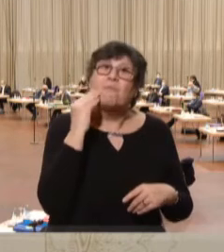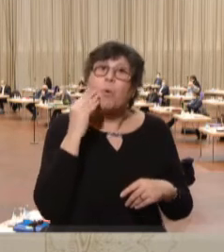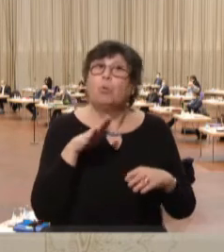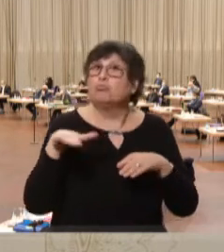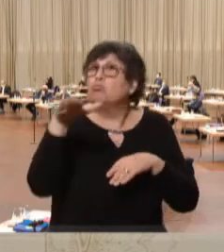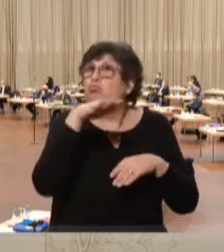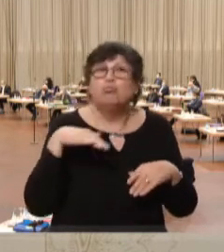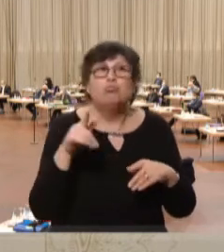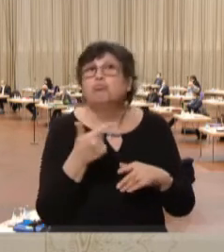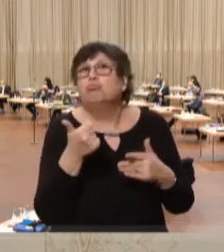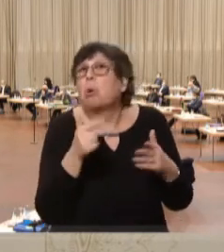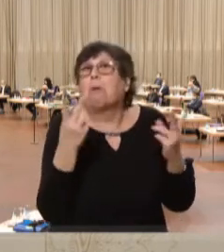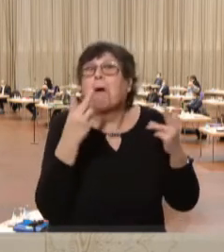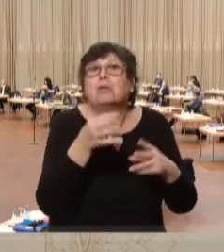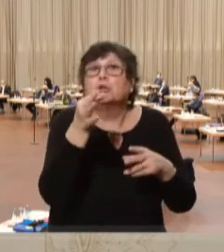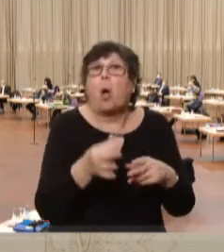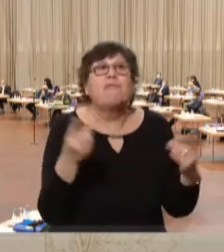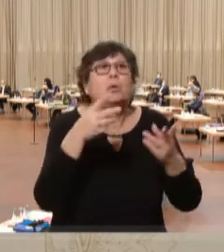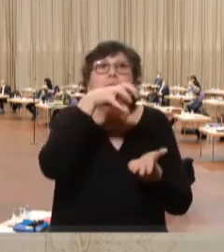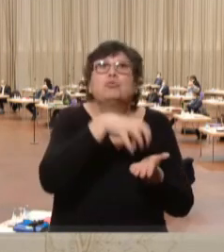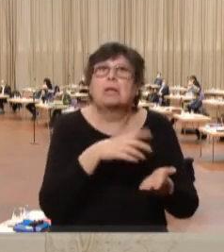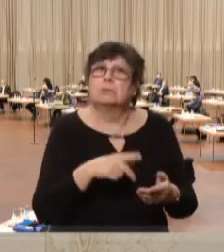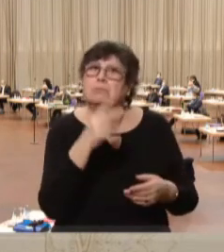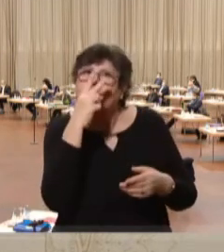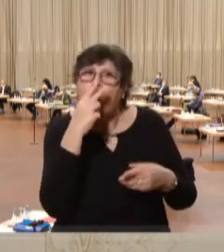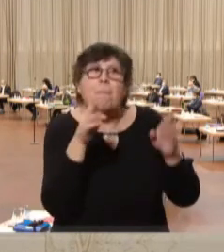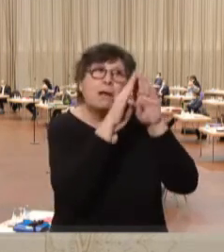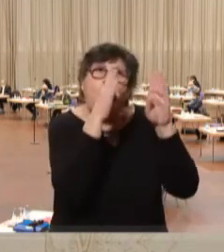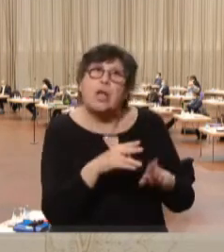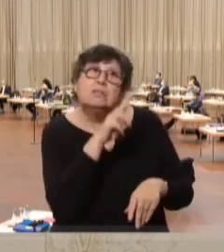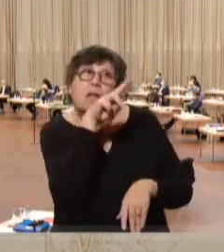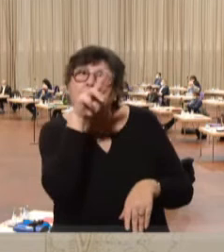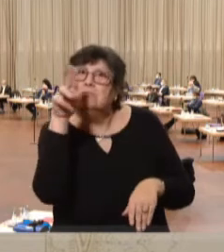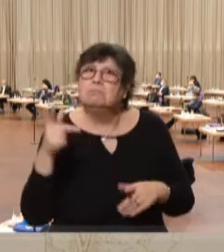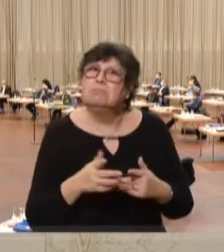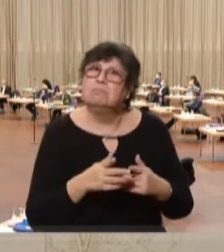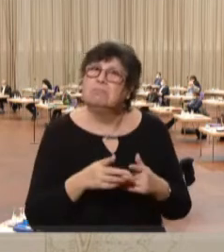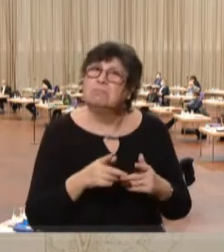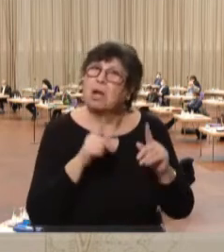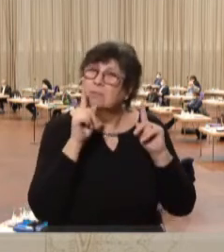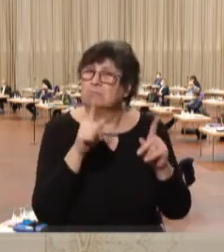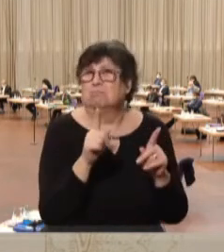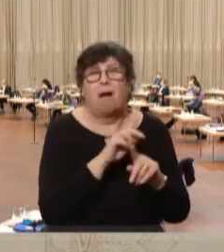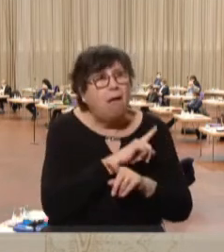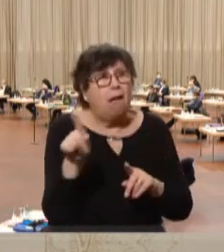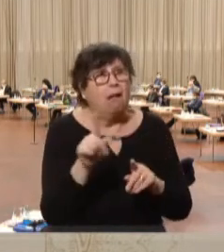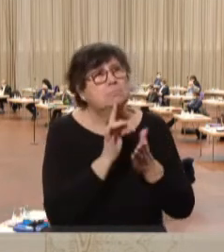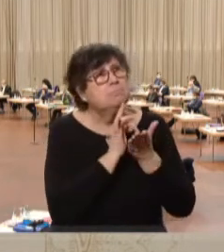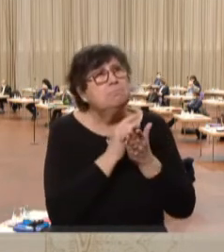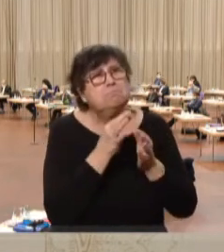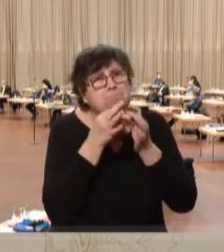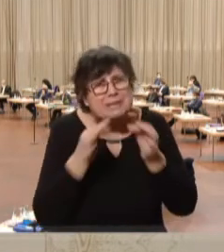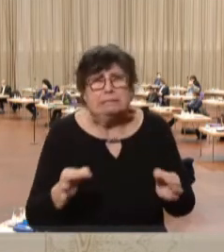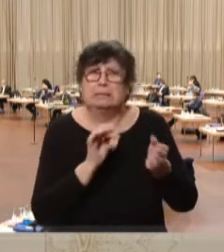beliebigen Dorf oder in der Stadt irgendwo. Und dann schauen Sie sich mal die Häuser an. Die sind in der Regel pico-pello und die